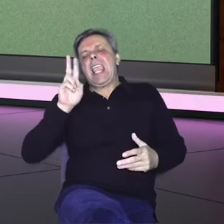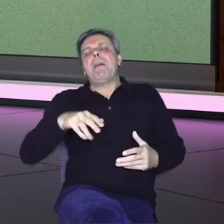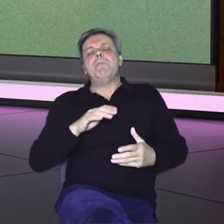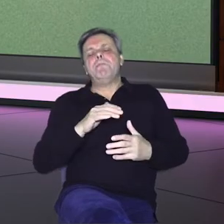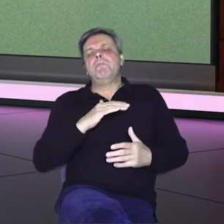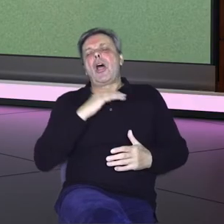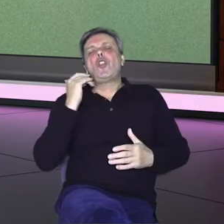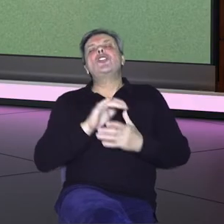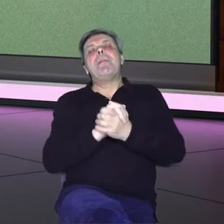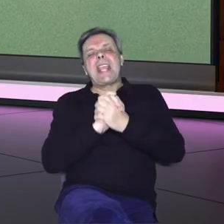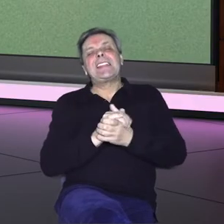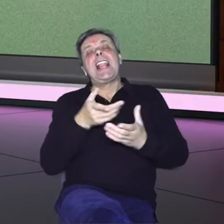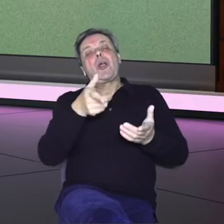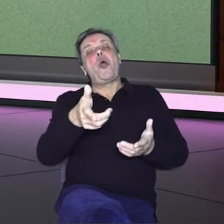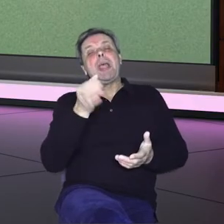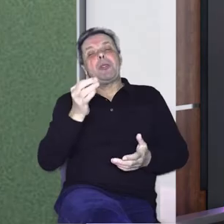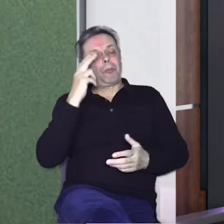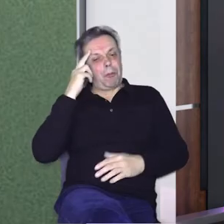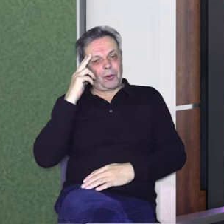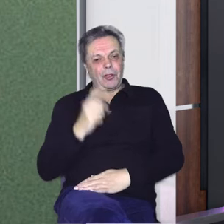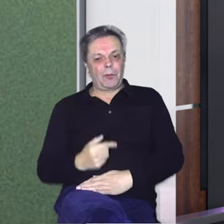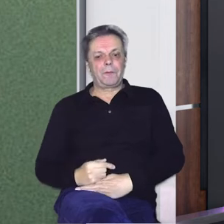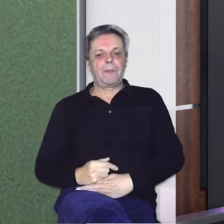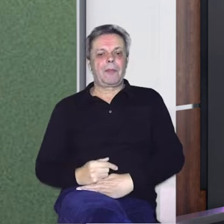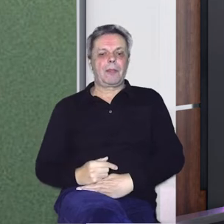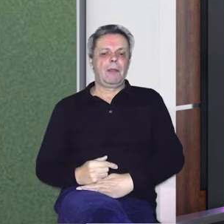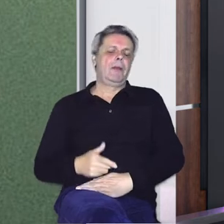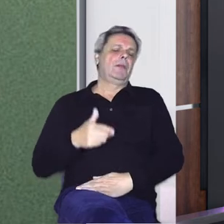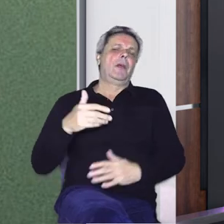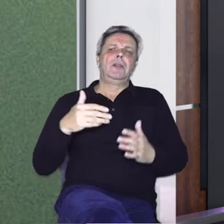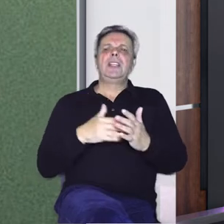prijatelje koji znaju dosta o tebe. Daleke 1987.